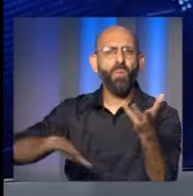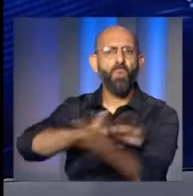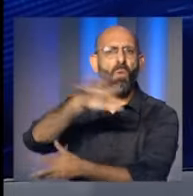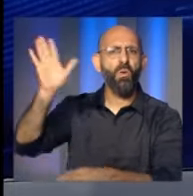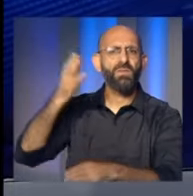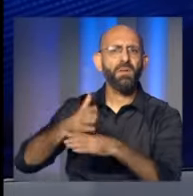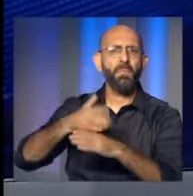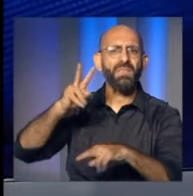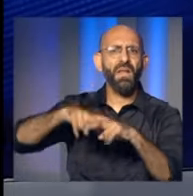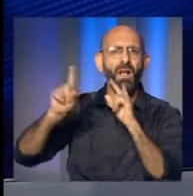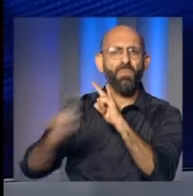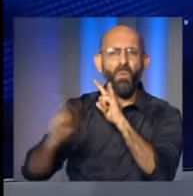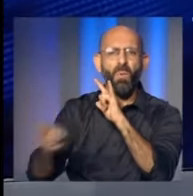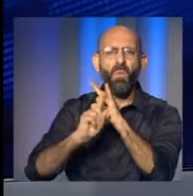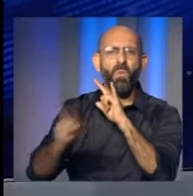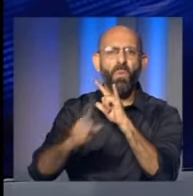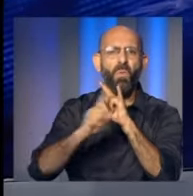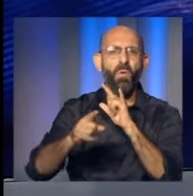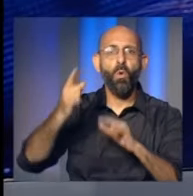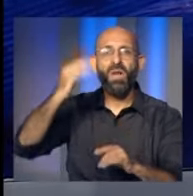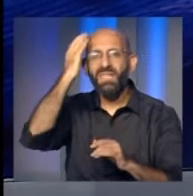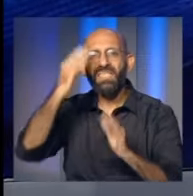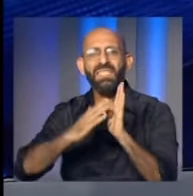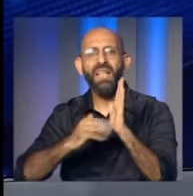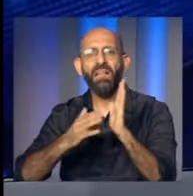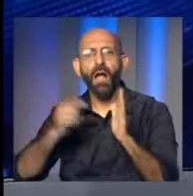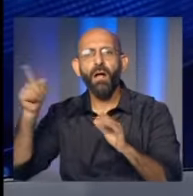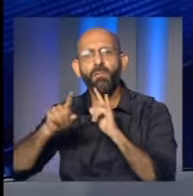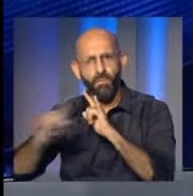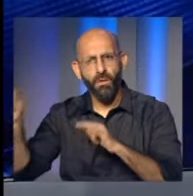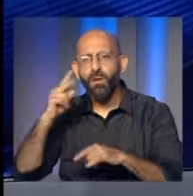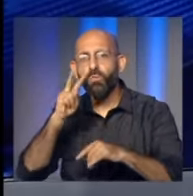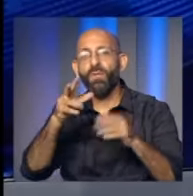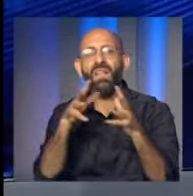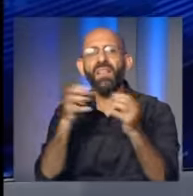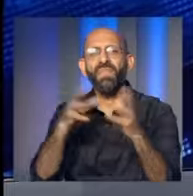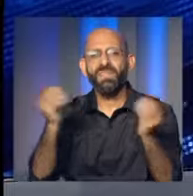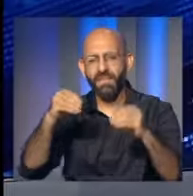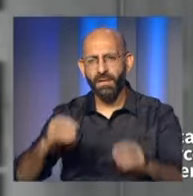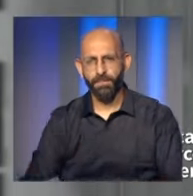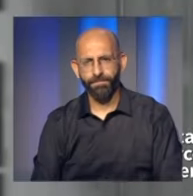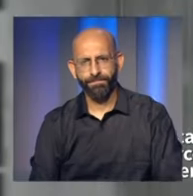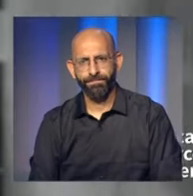حاله من السخونة قارات على كل قطاعات الحدود وانتهاكات عدوانية لأجواء صيدة